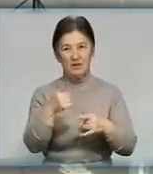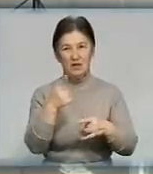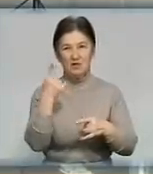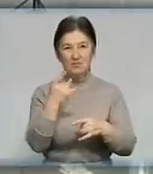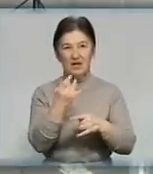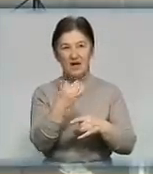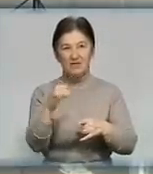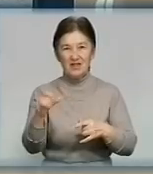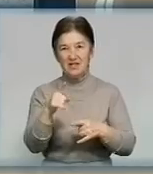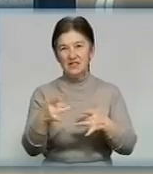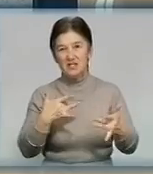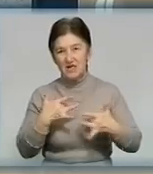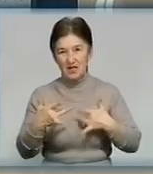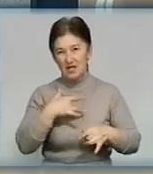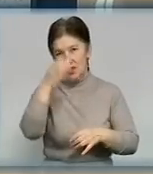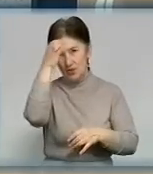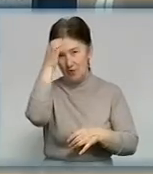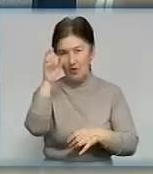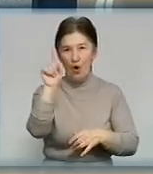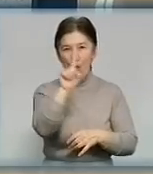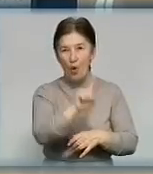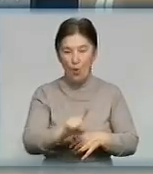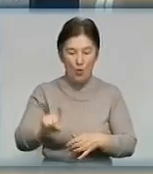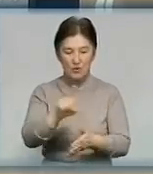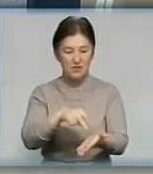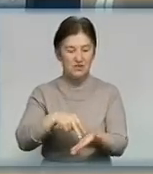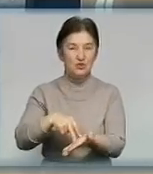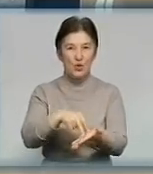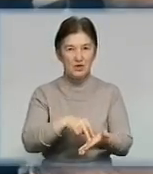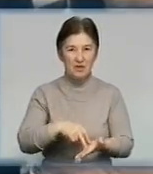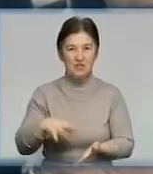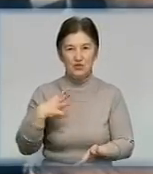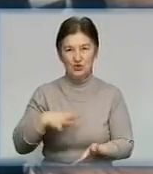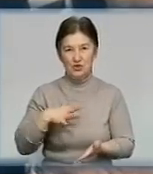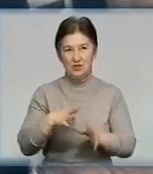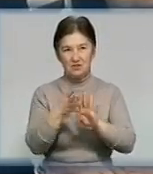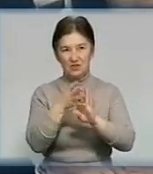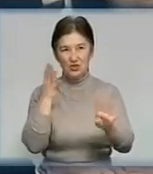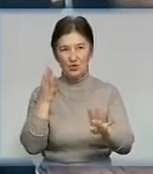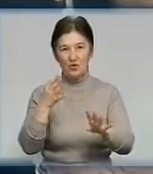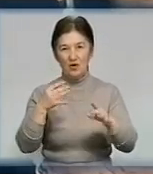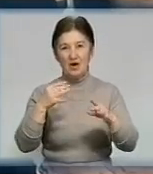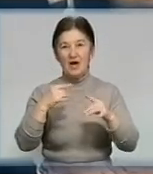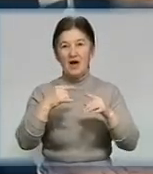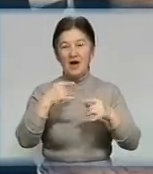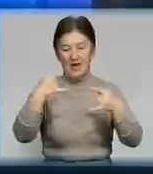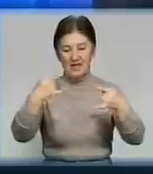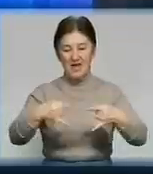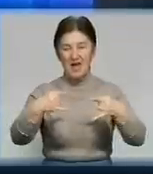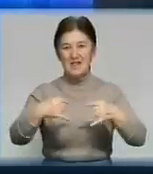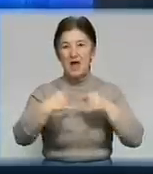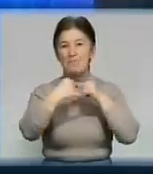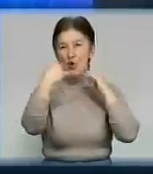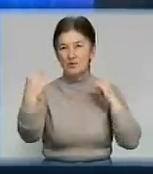ефірі журналісти, театрали та науковці годину стояли непорушно в очікуванні своєї черги. Телеміст на всю Україну та питання президентові